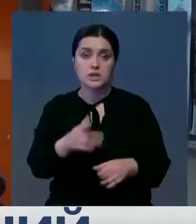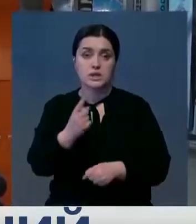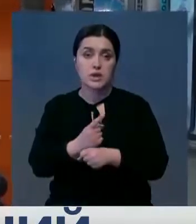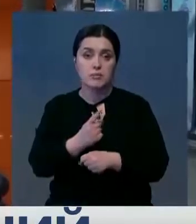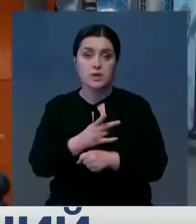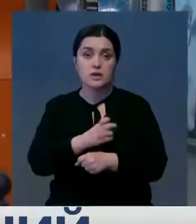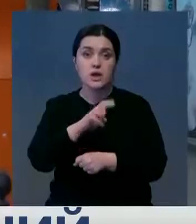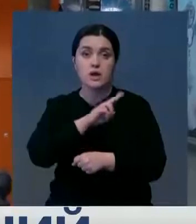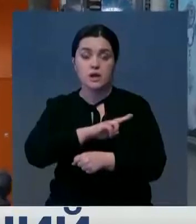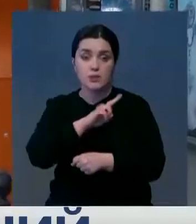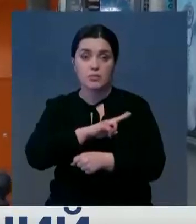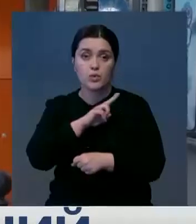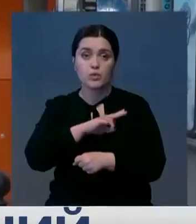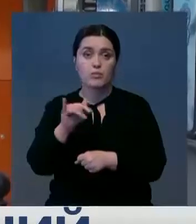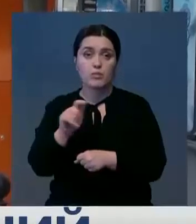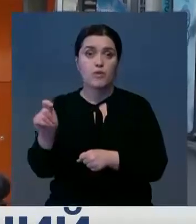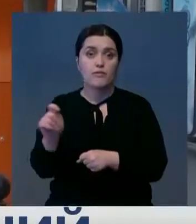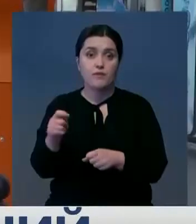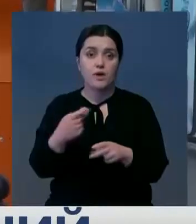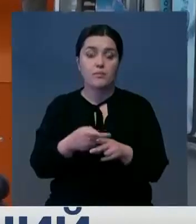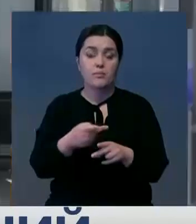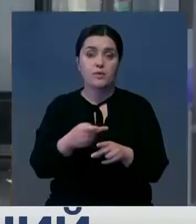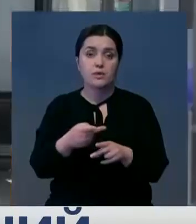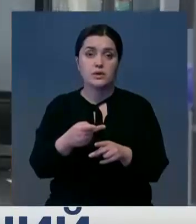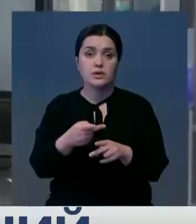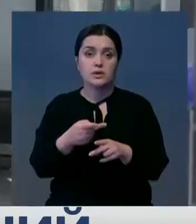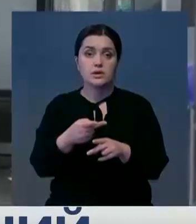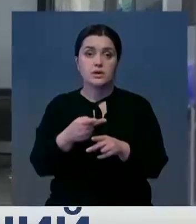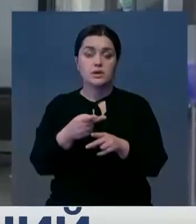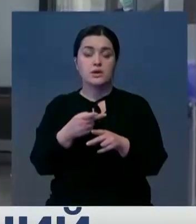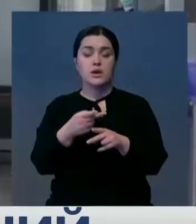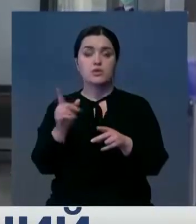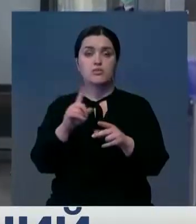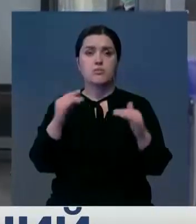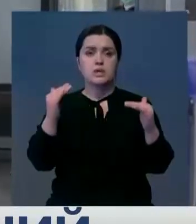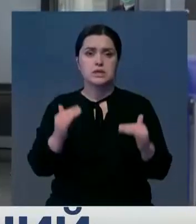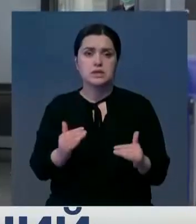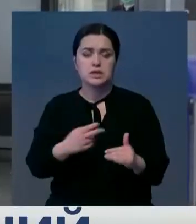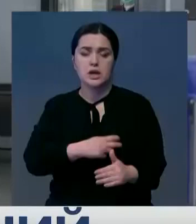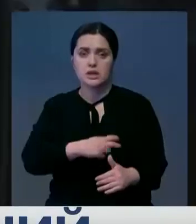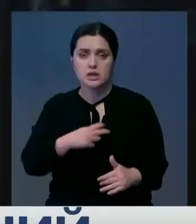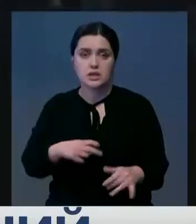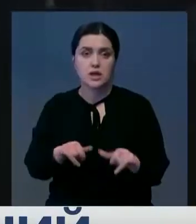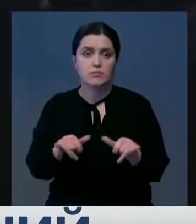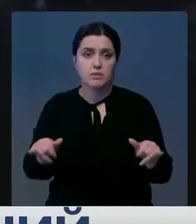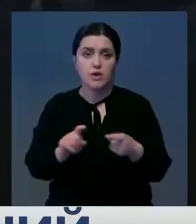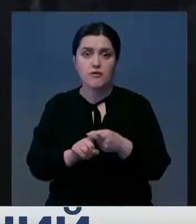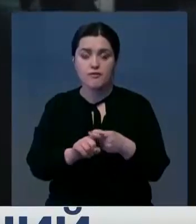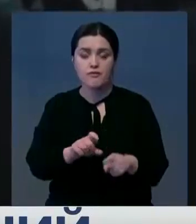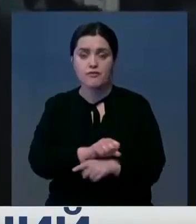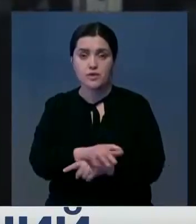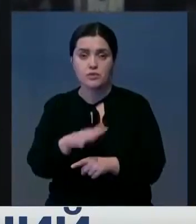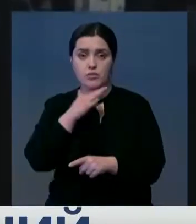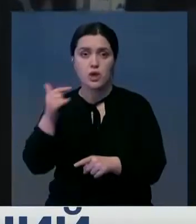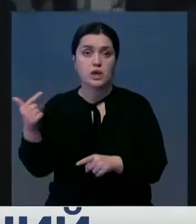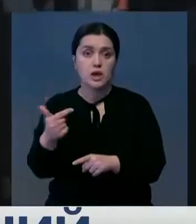работу в выходные – вынужденные меры, по словам правительства. Дабы снизить мобильность и риск распространения вируса. Кстати, многие граждане,